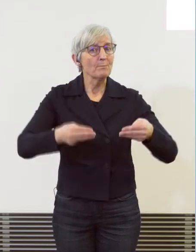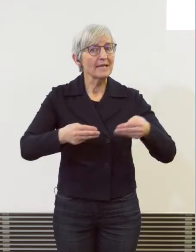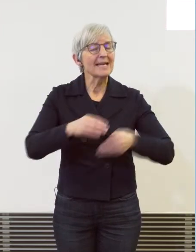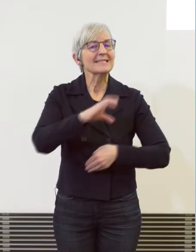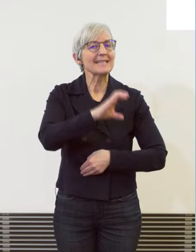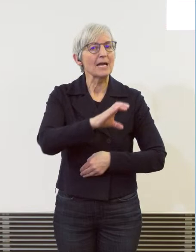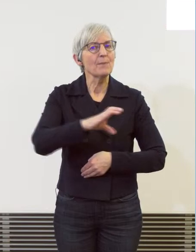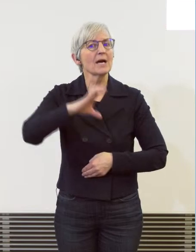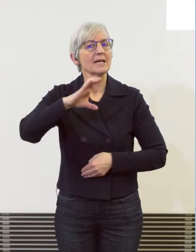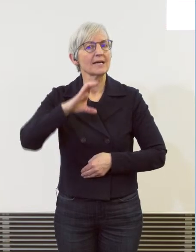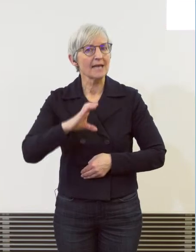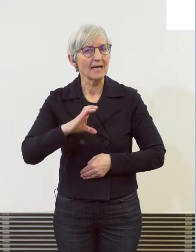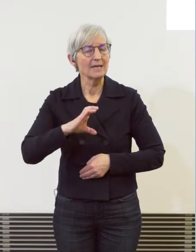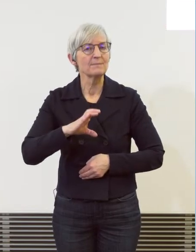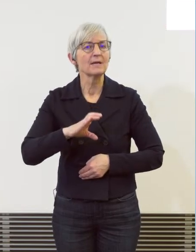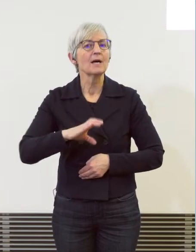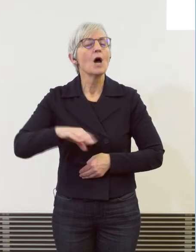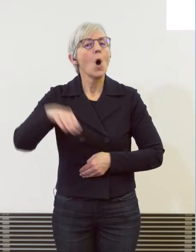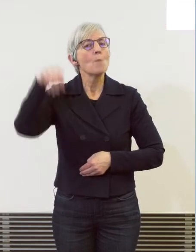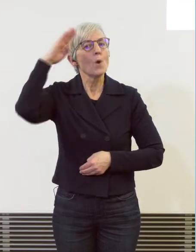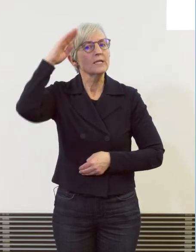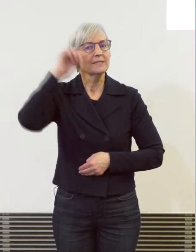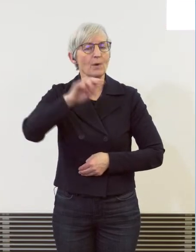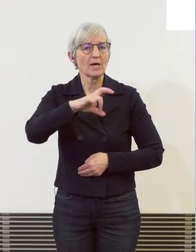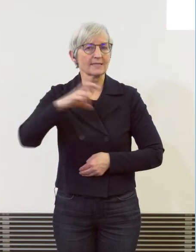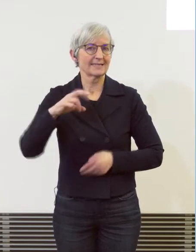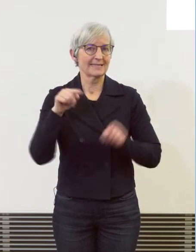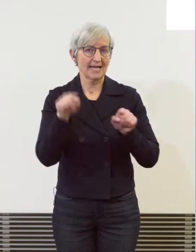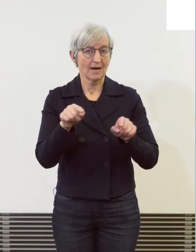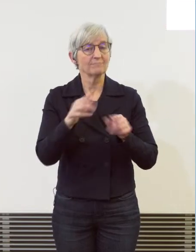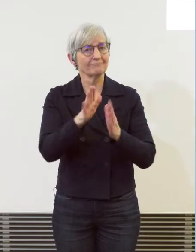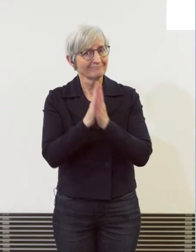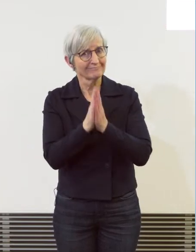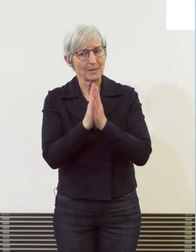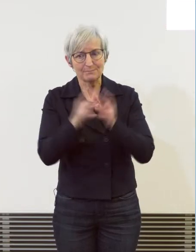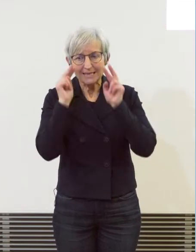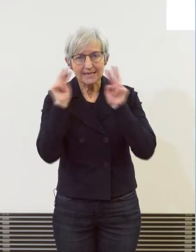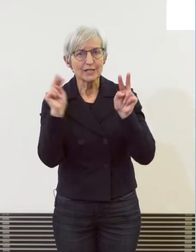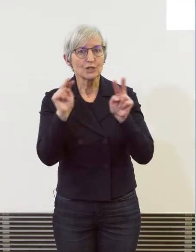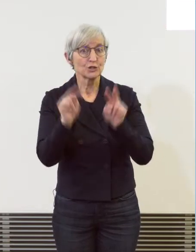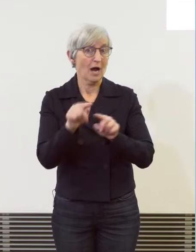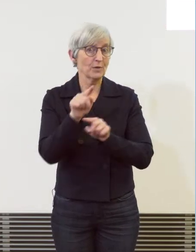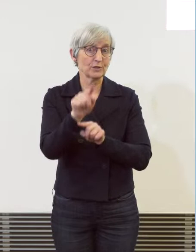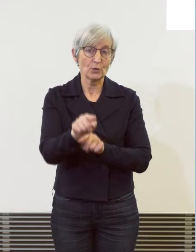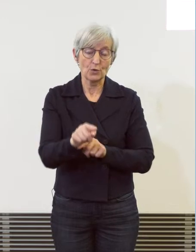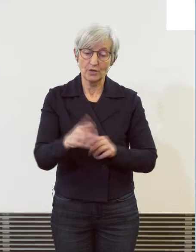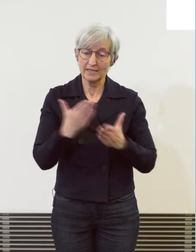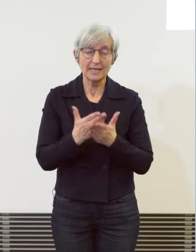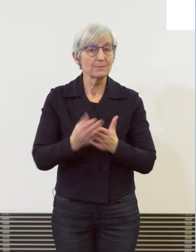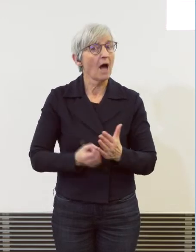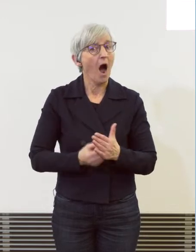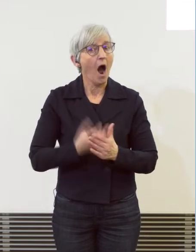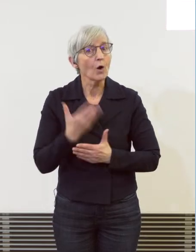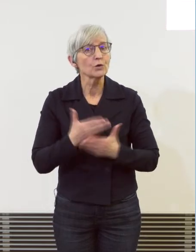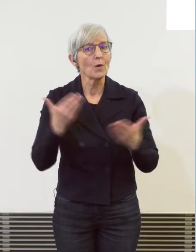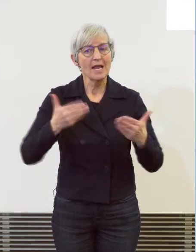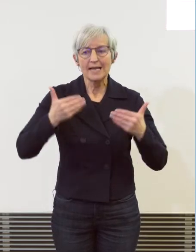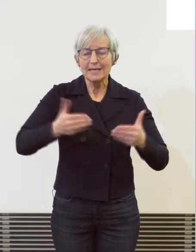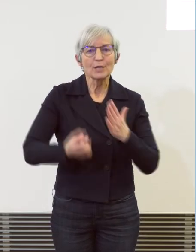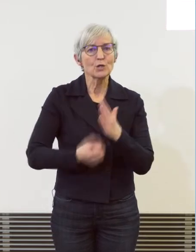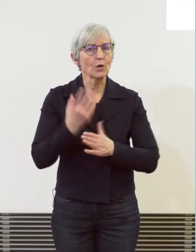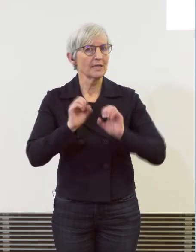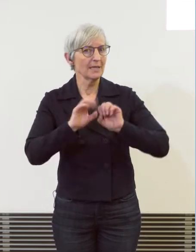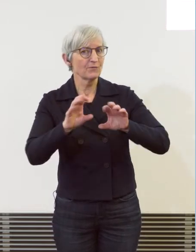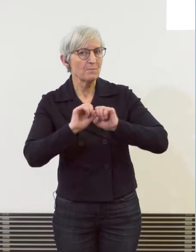informieren wir die Bevölkerung tagesaktuell über die neuesten Maschen, Wellen, Tricks von Cyberkriminellen und